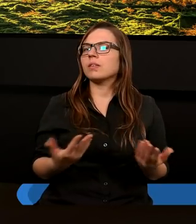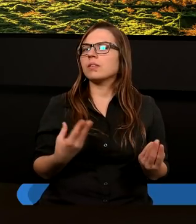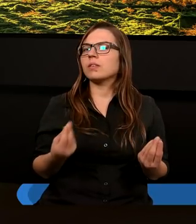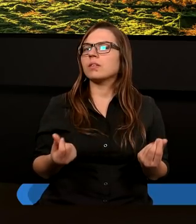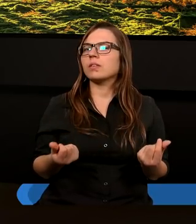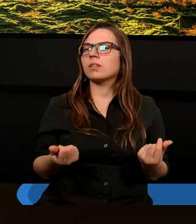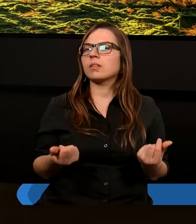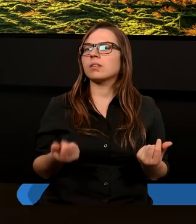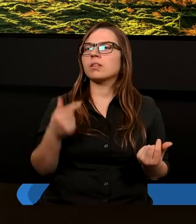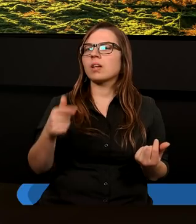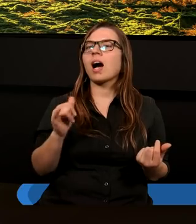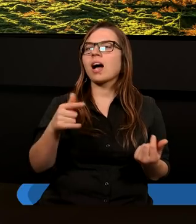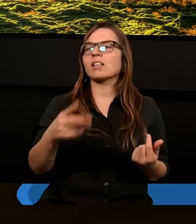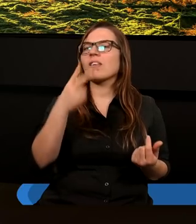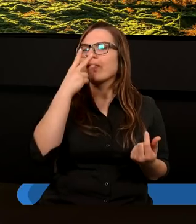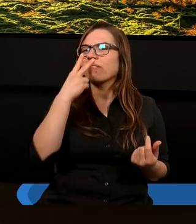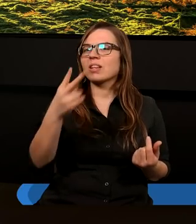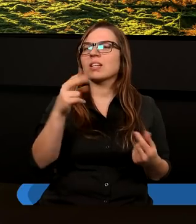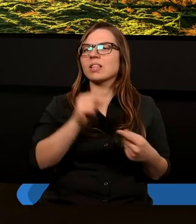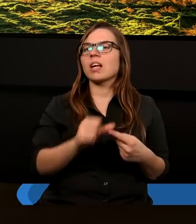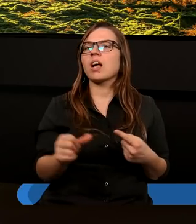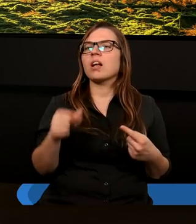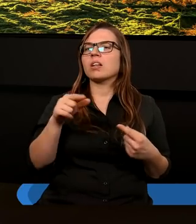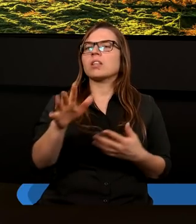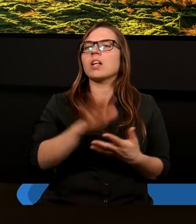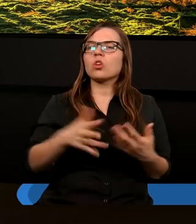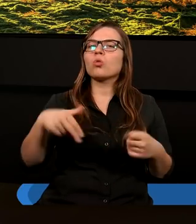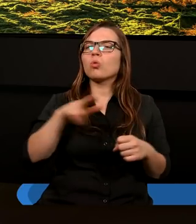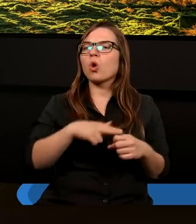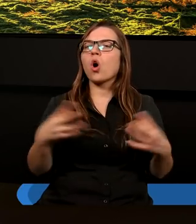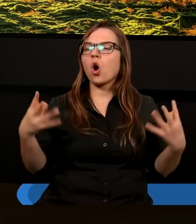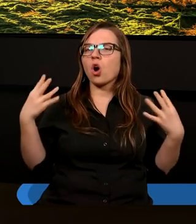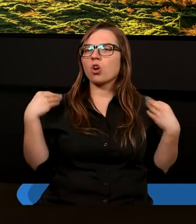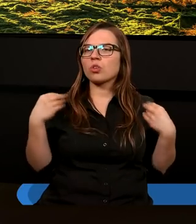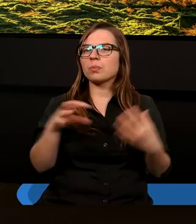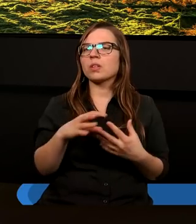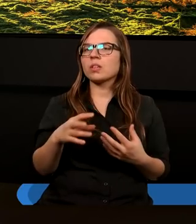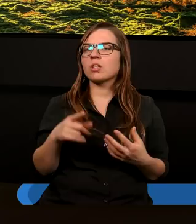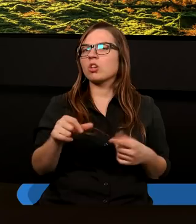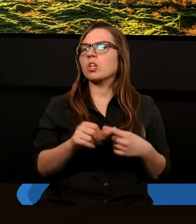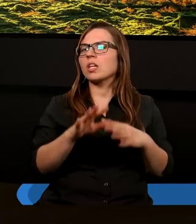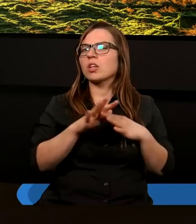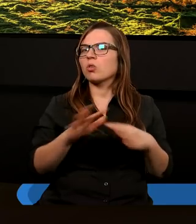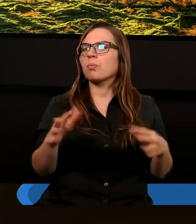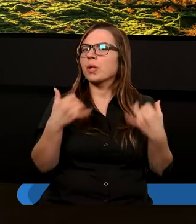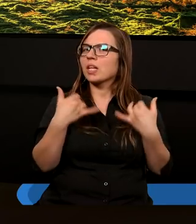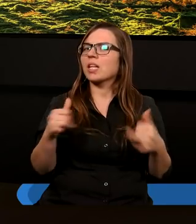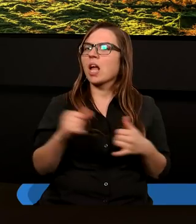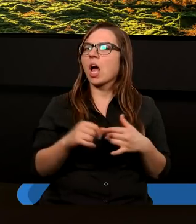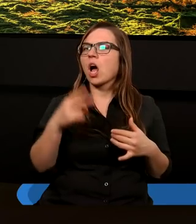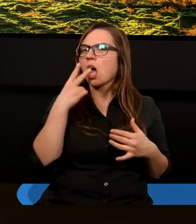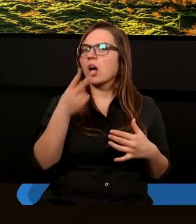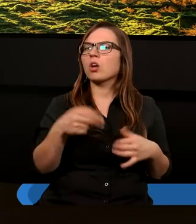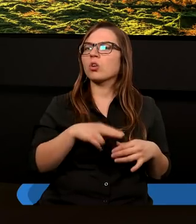wizja jest? Co jest treścią wizji, którą otrzymuje Piotr? Bo ona jest zupełnie inna od wizji, którą